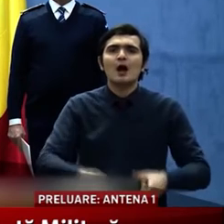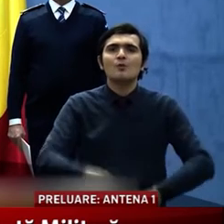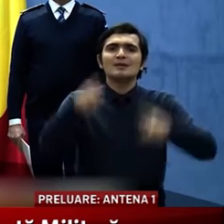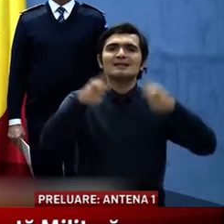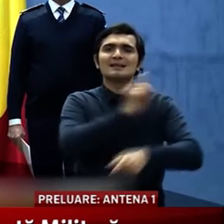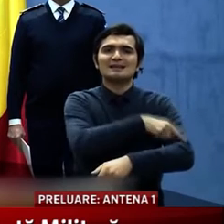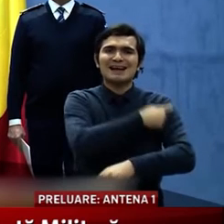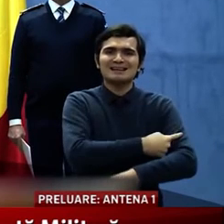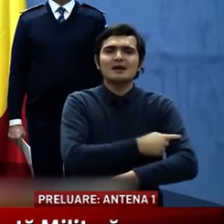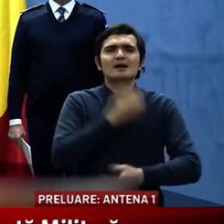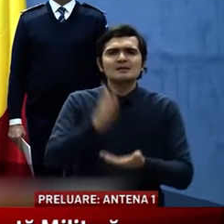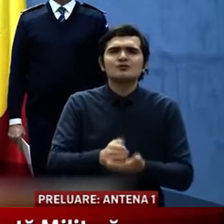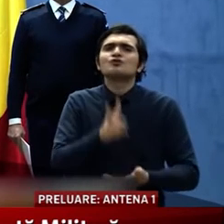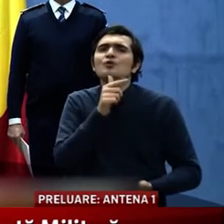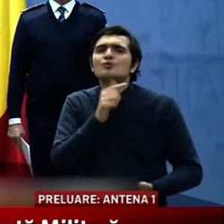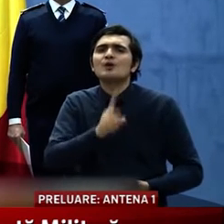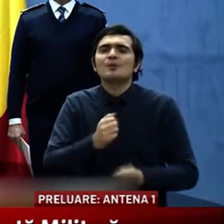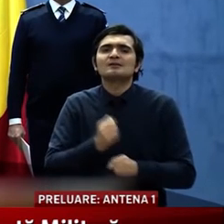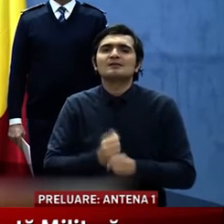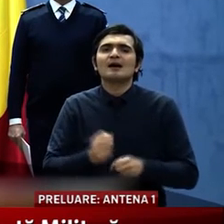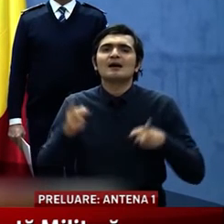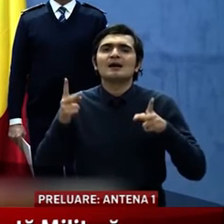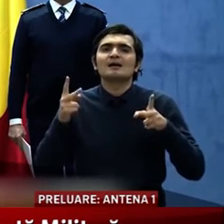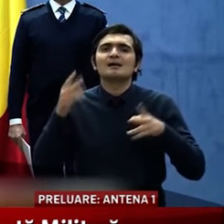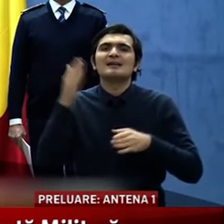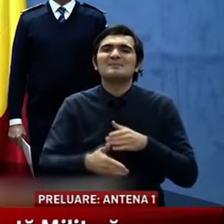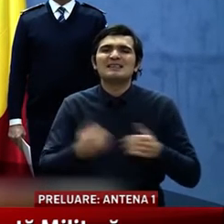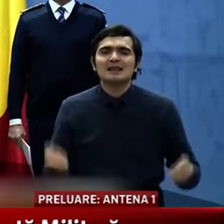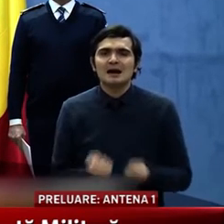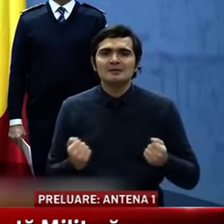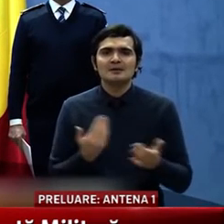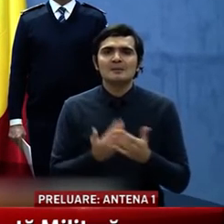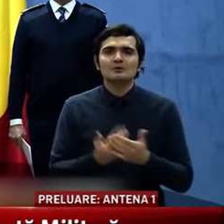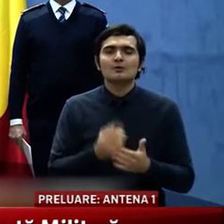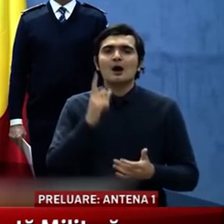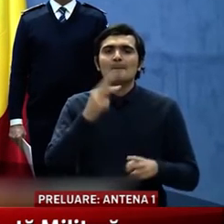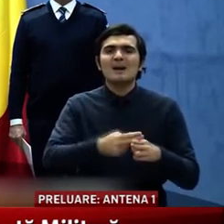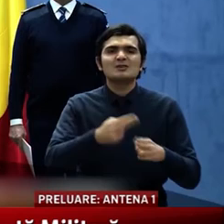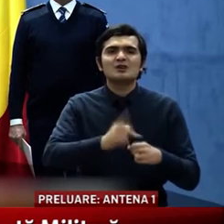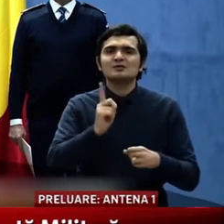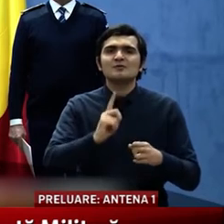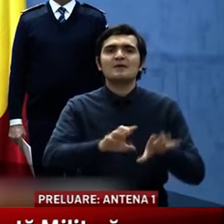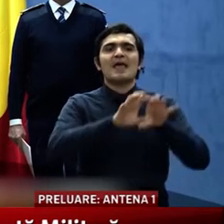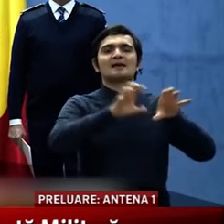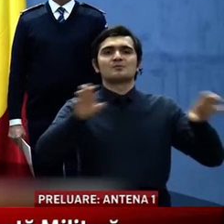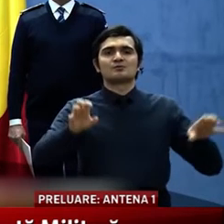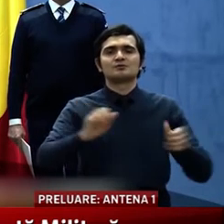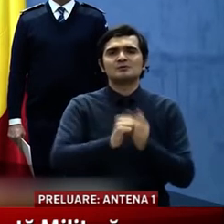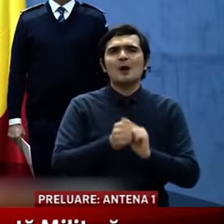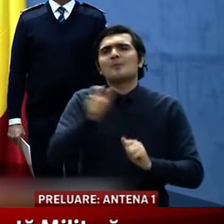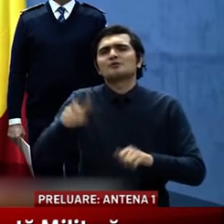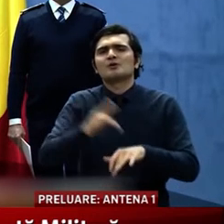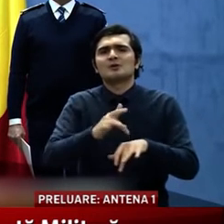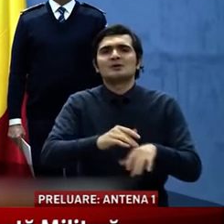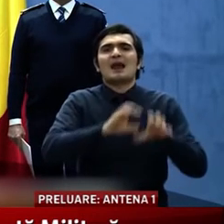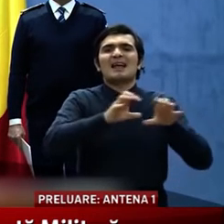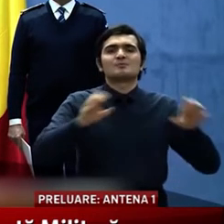decide unde poate să limiteze activitatea pentru a nu expune pacienții și bineînțeles și personalul medical în situațiile care